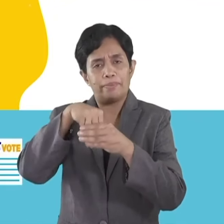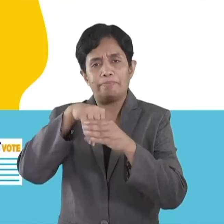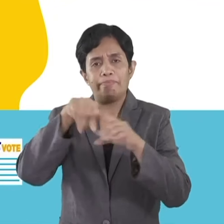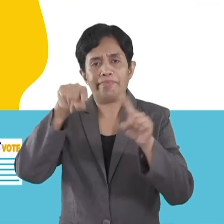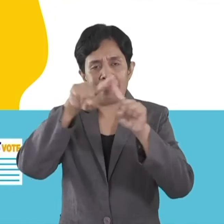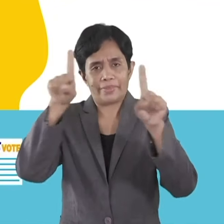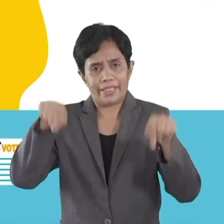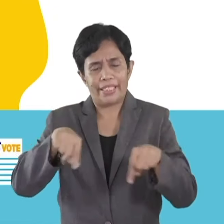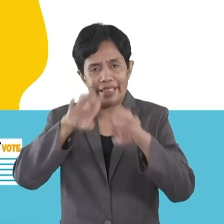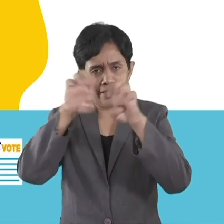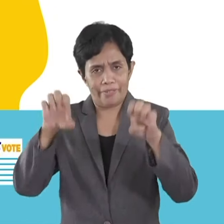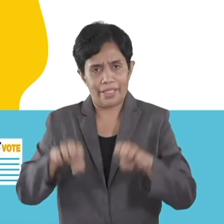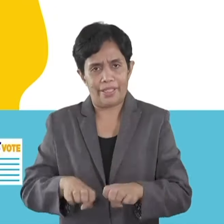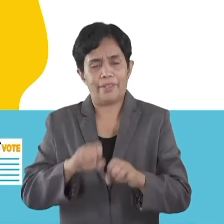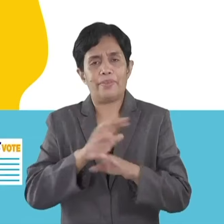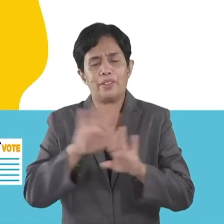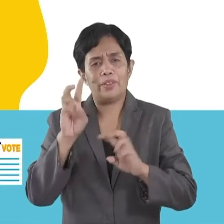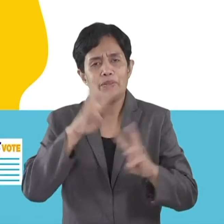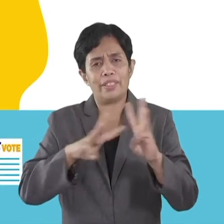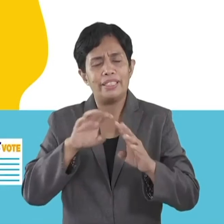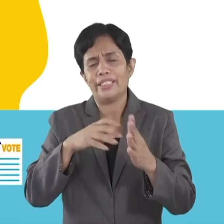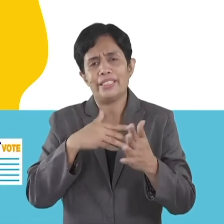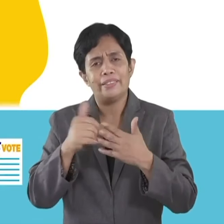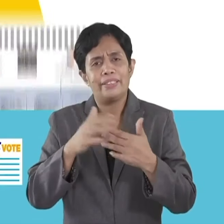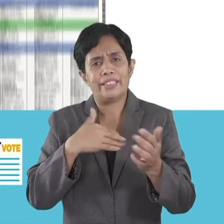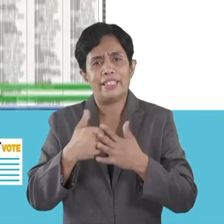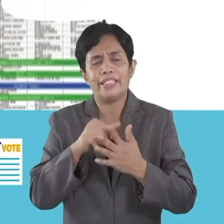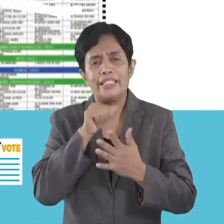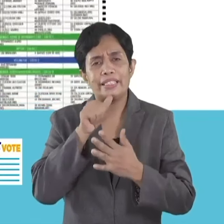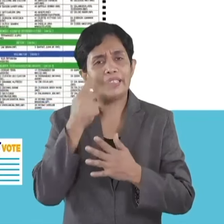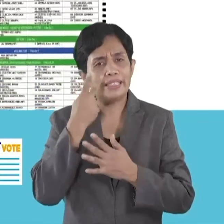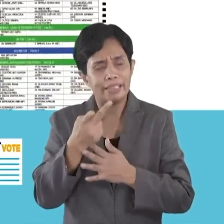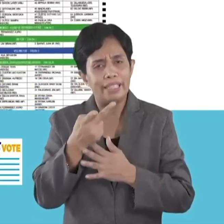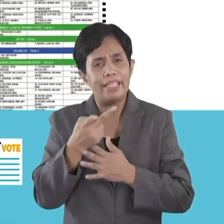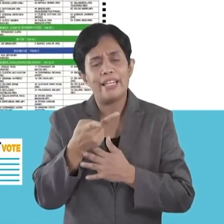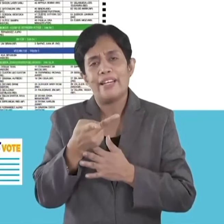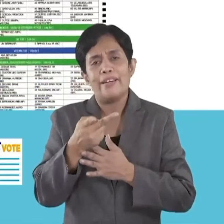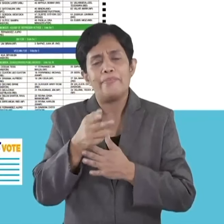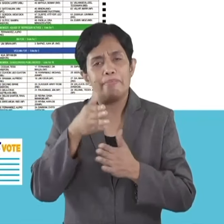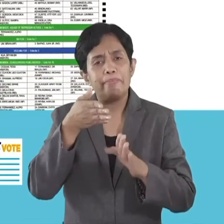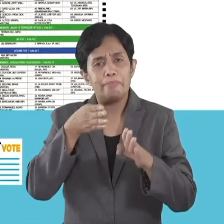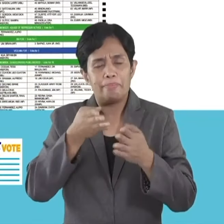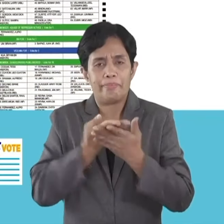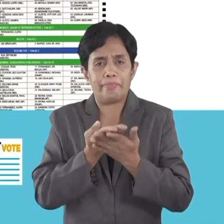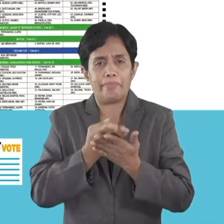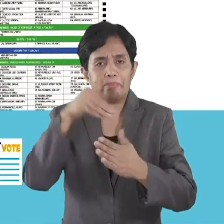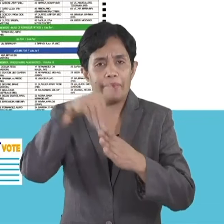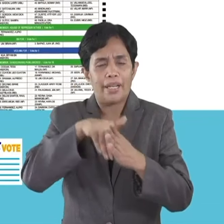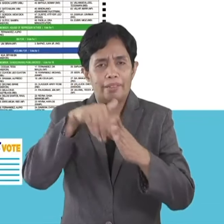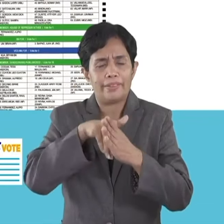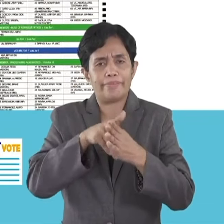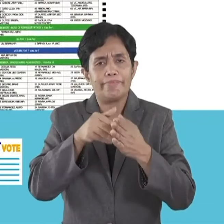magbutang sa sulod sa secured nga sobre. Ayaw kabala ka, bisandili nimo makita. Ang balota